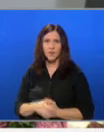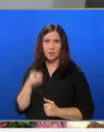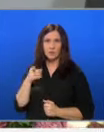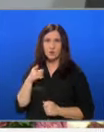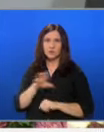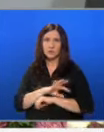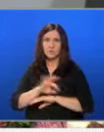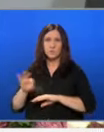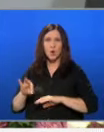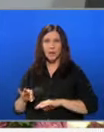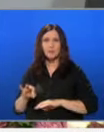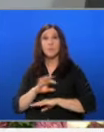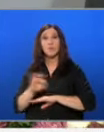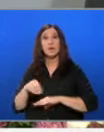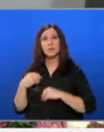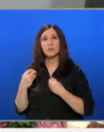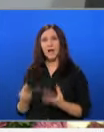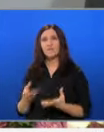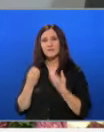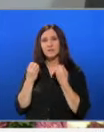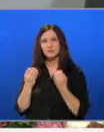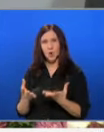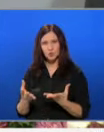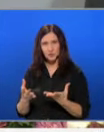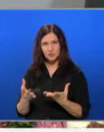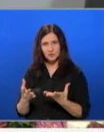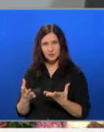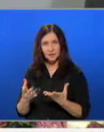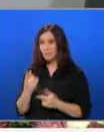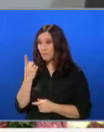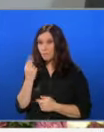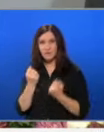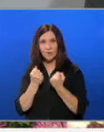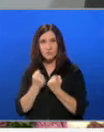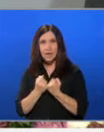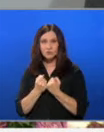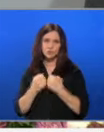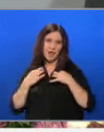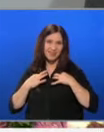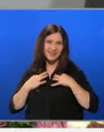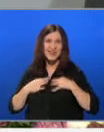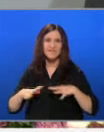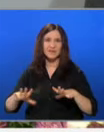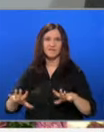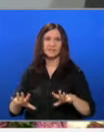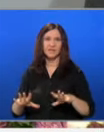проект. Проектът дава възможност, разбира се, на първо място за диверсификация.